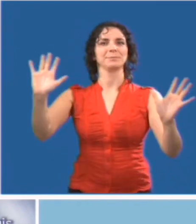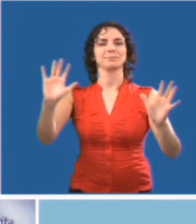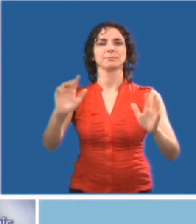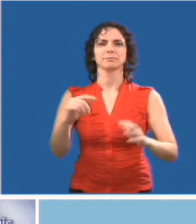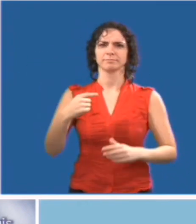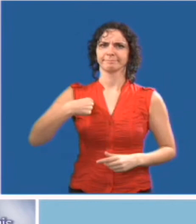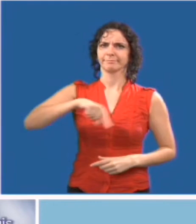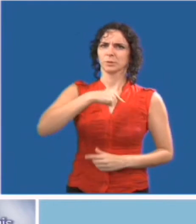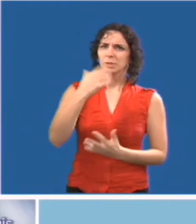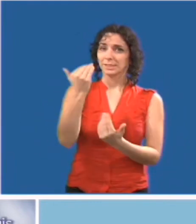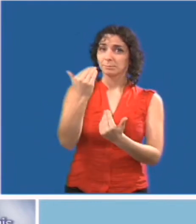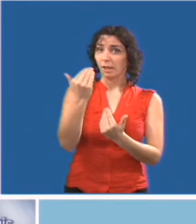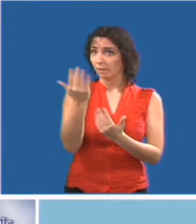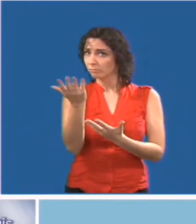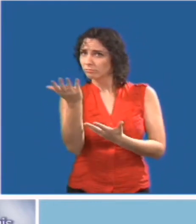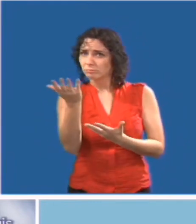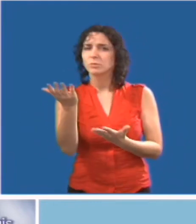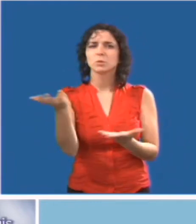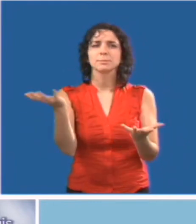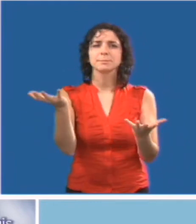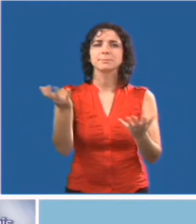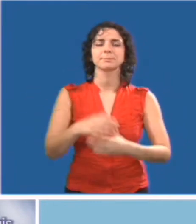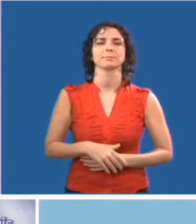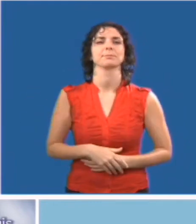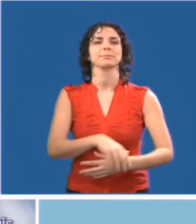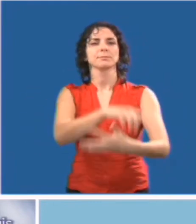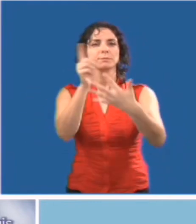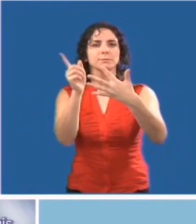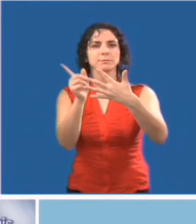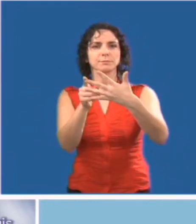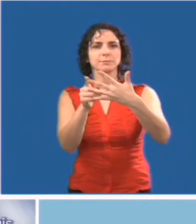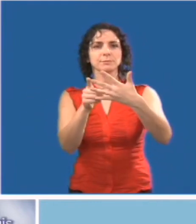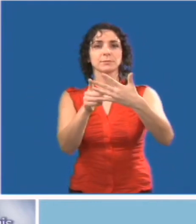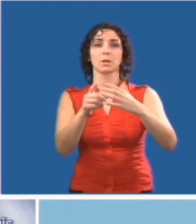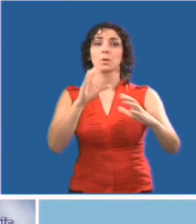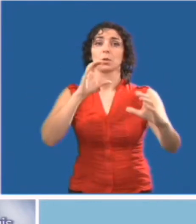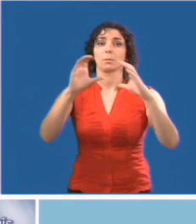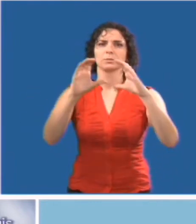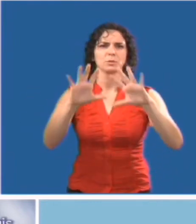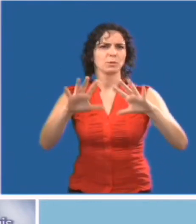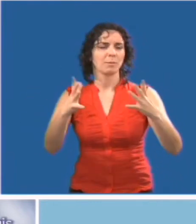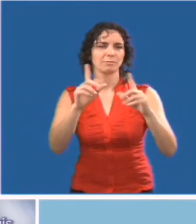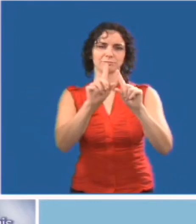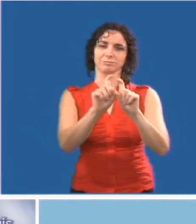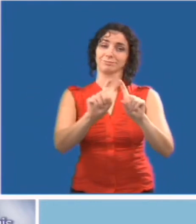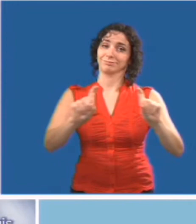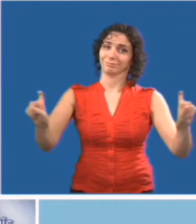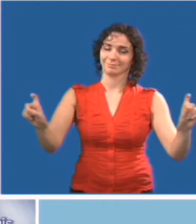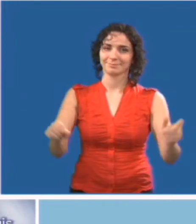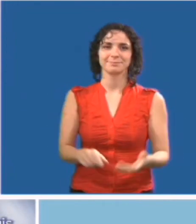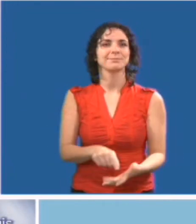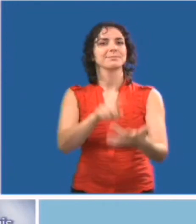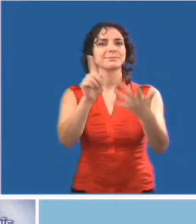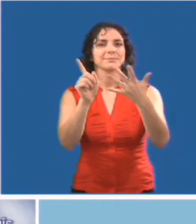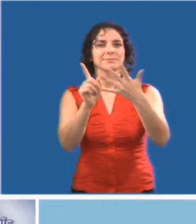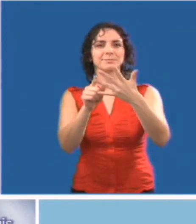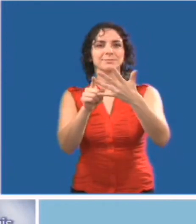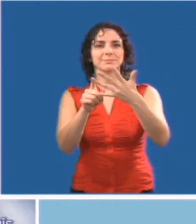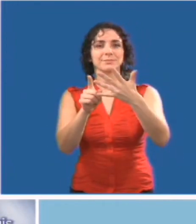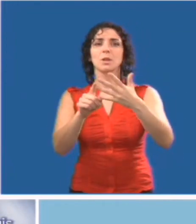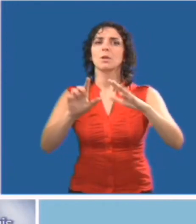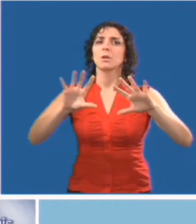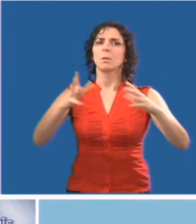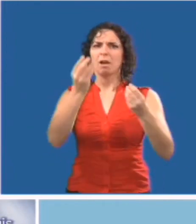qui est mis au courant de l'interruption. Utilisation de multiples formes de communication.